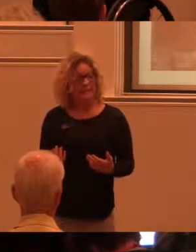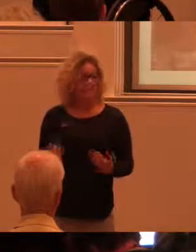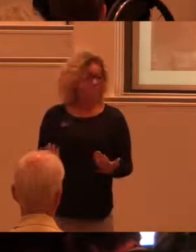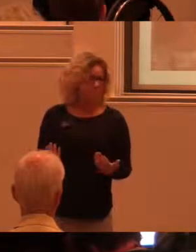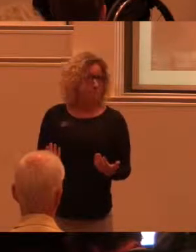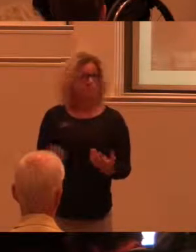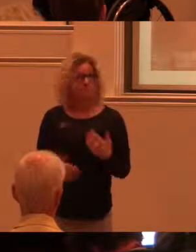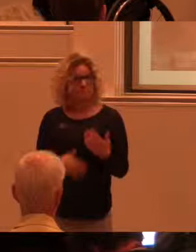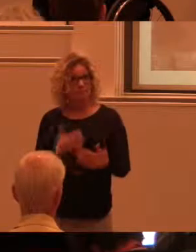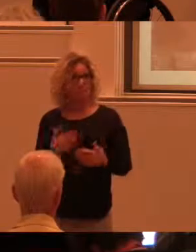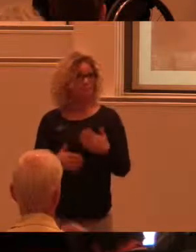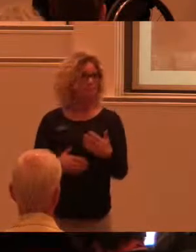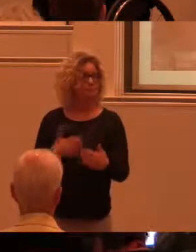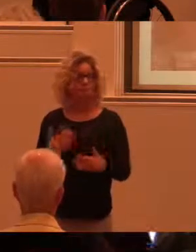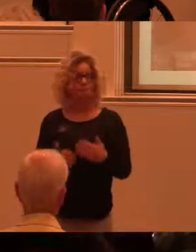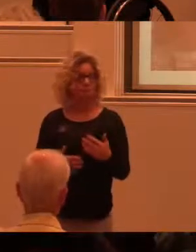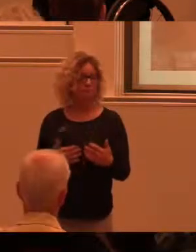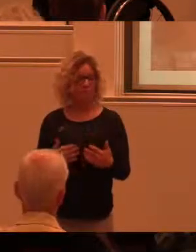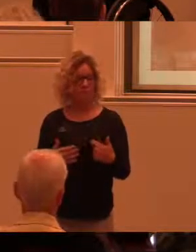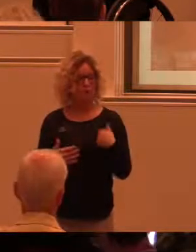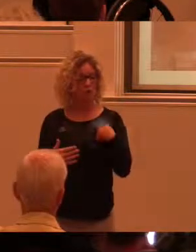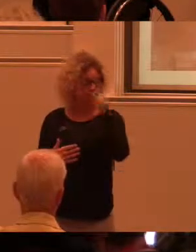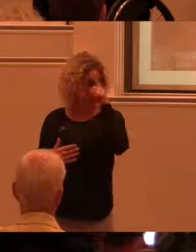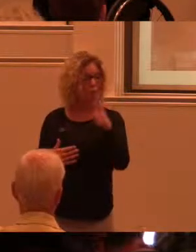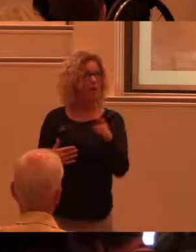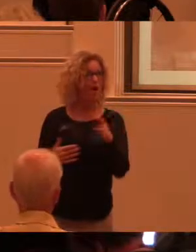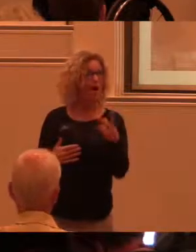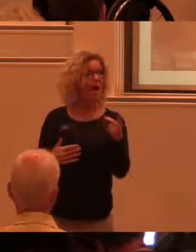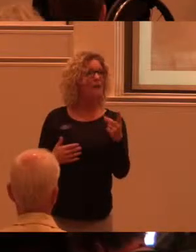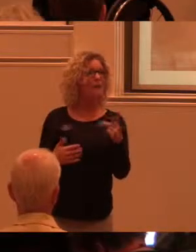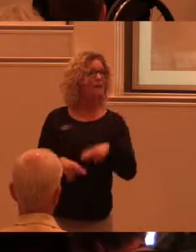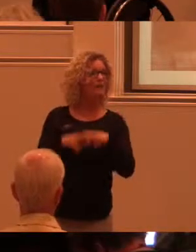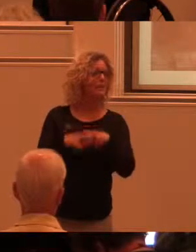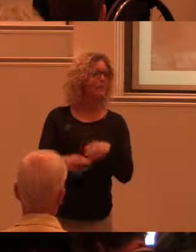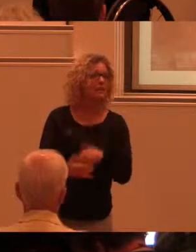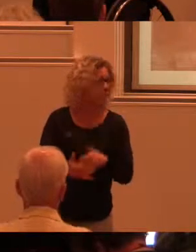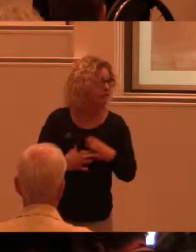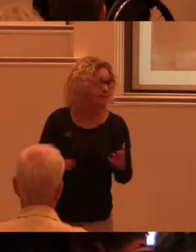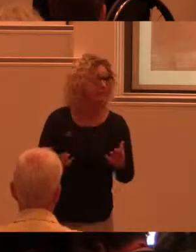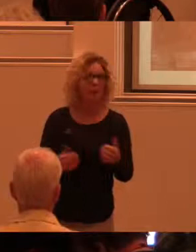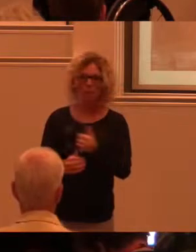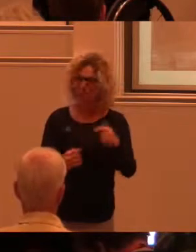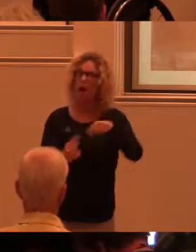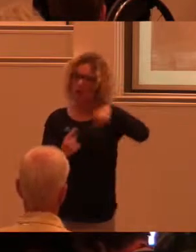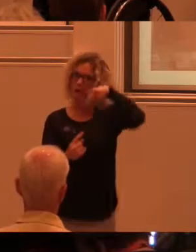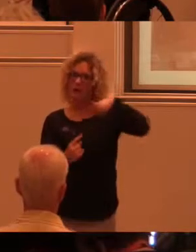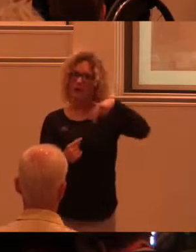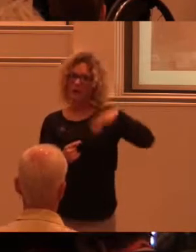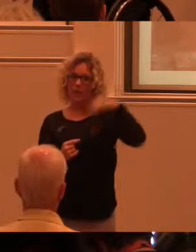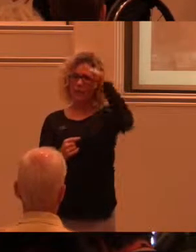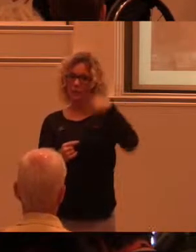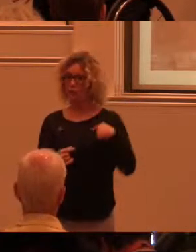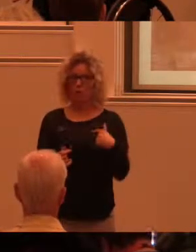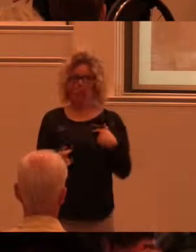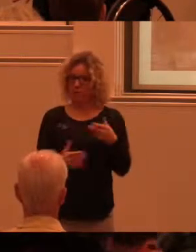Men efter ett tag så insåg vi att det finns inga andra sätt att ta sig in. Det är där tornspiraltrappan. Så jag fick köra